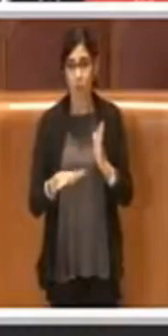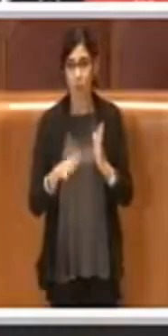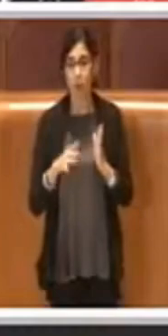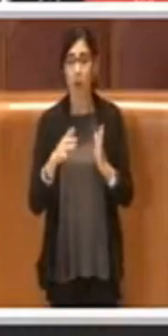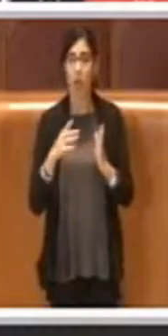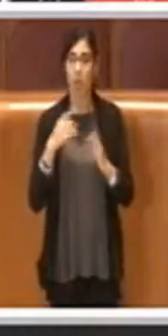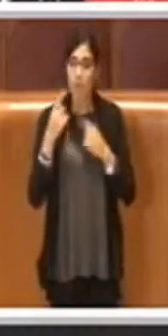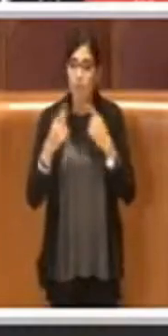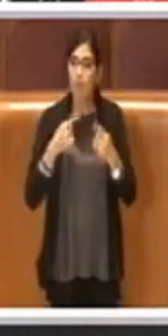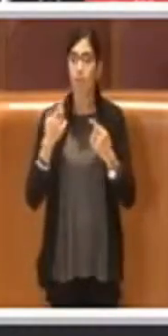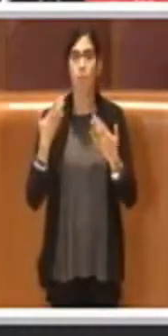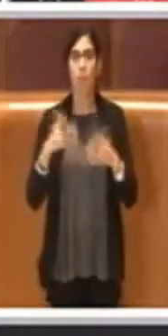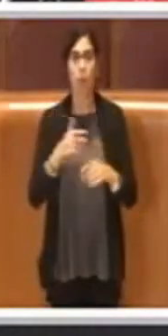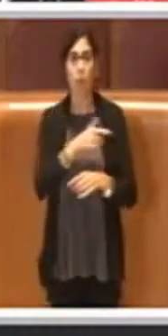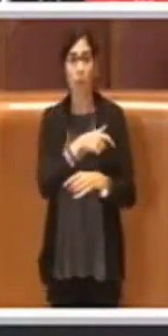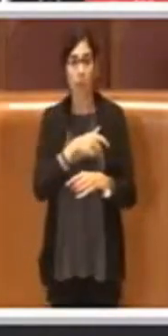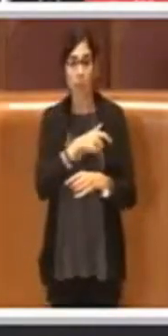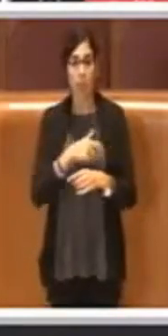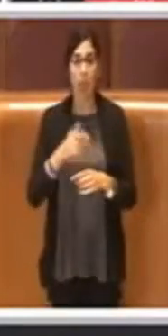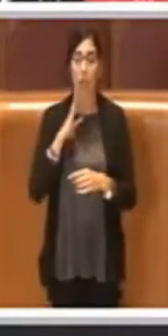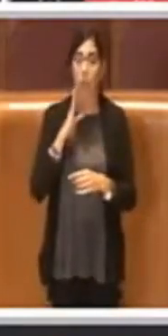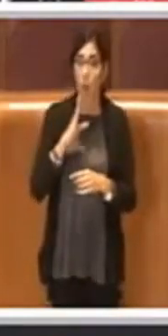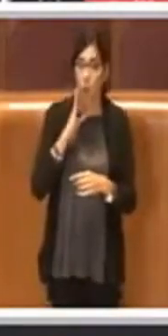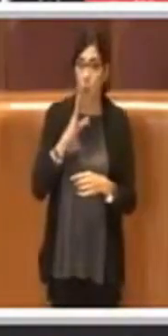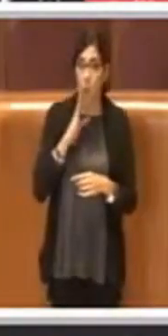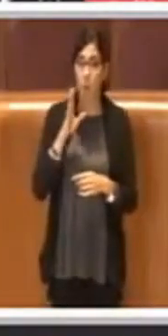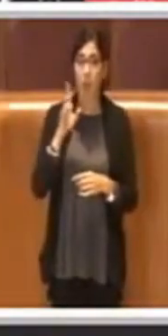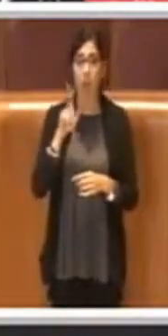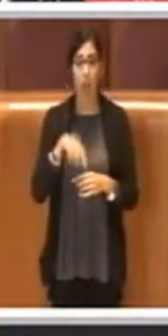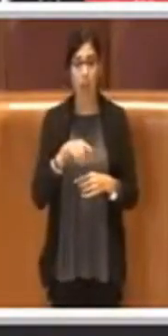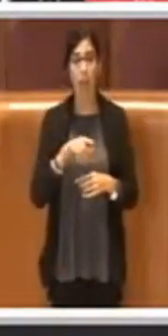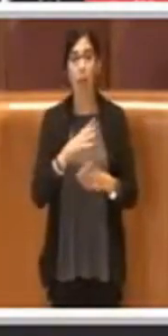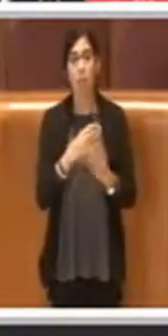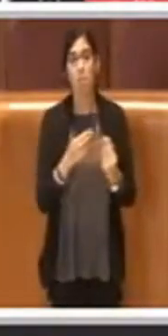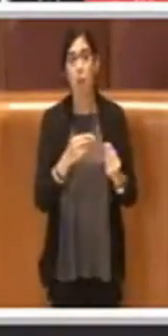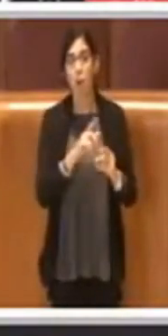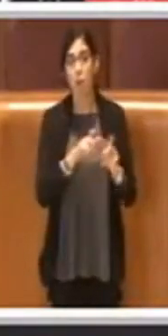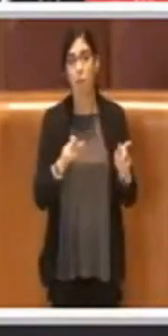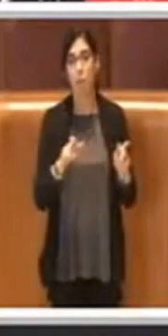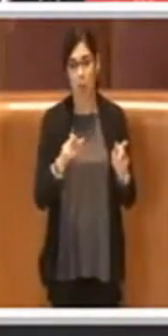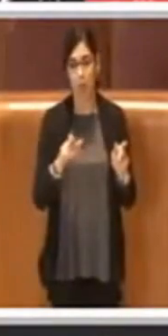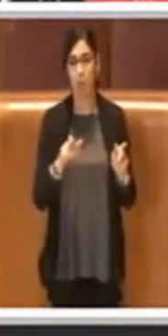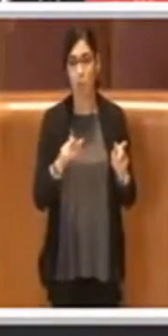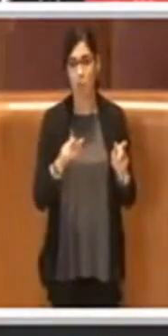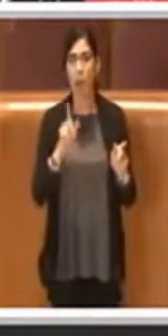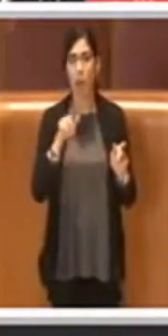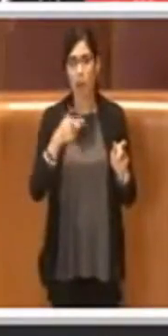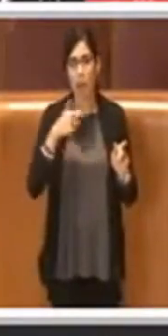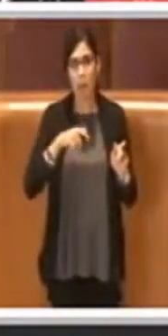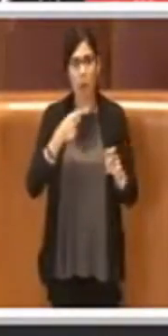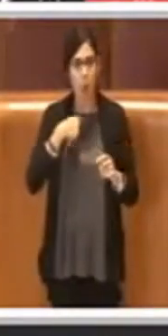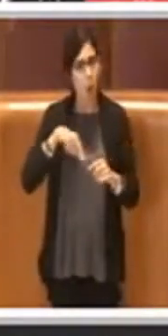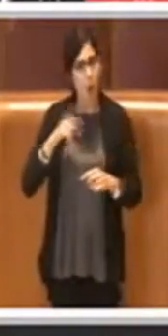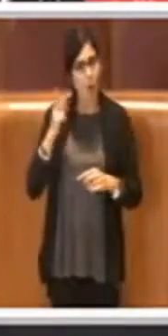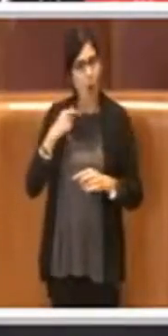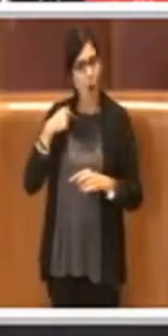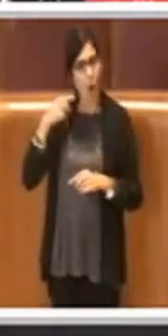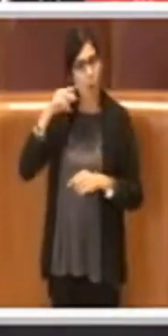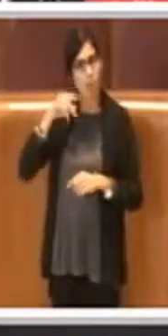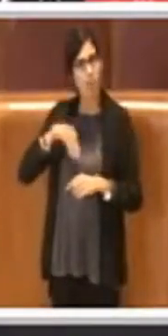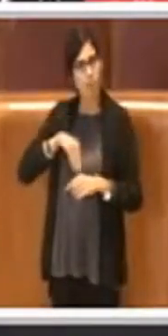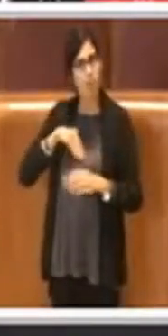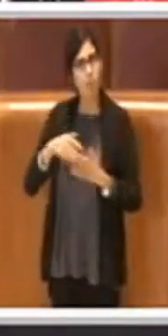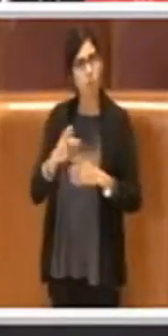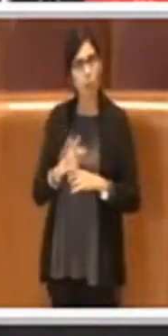sindacati, nonché anche dalle consulte e da molti utenti, ma anche perché abbiamo sentito noi per primi l'esigenza,